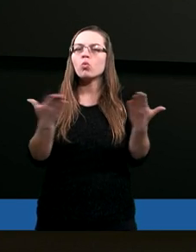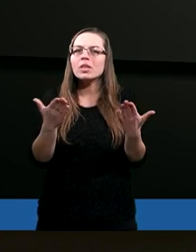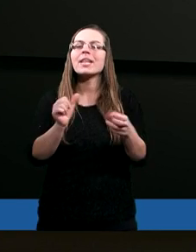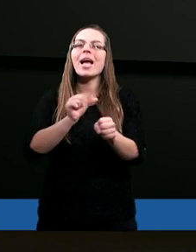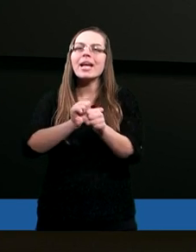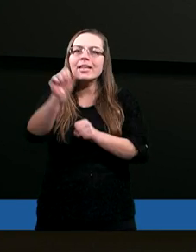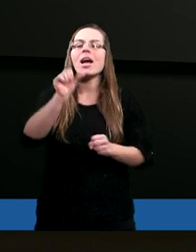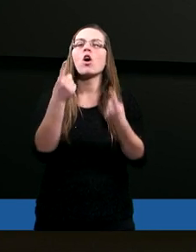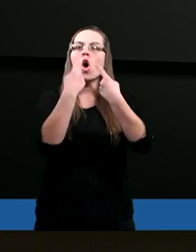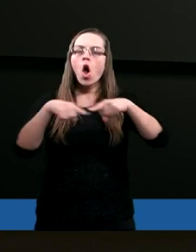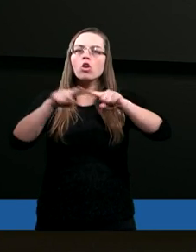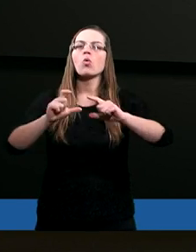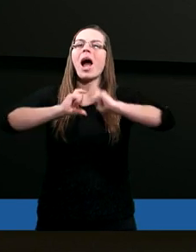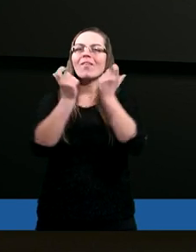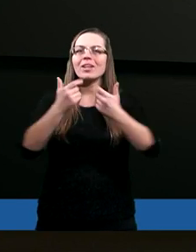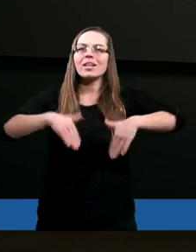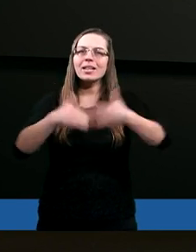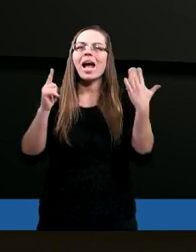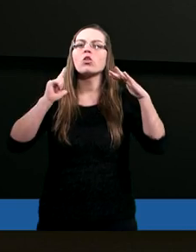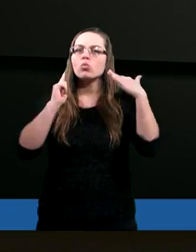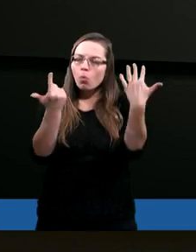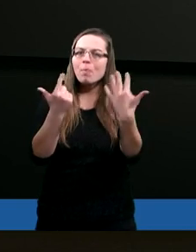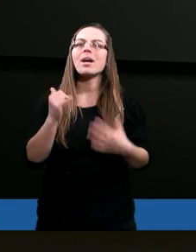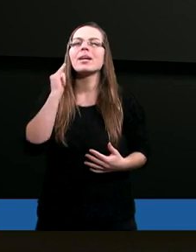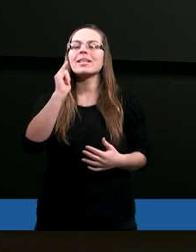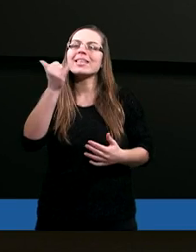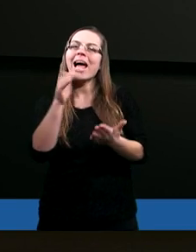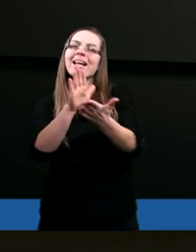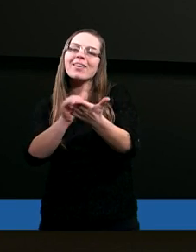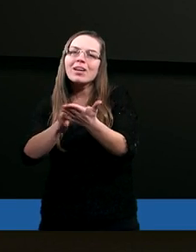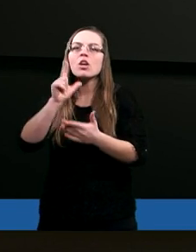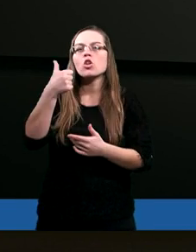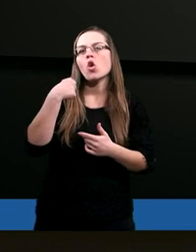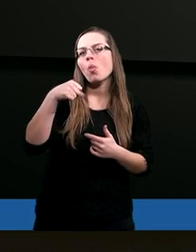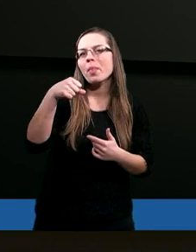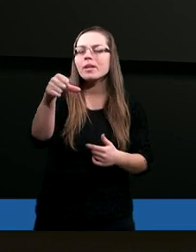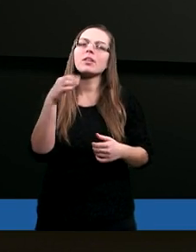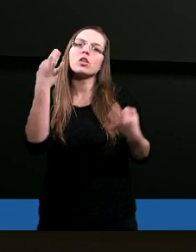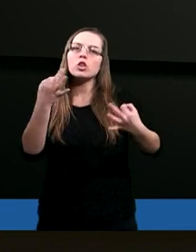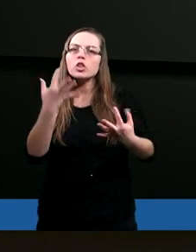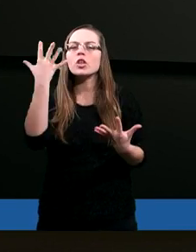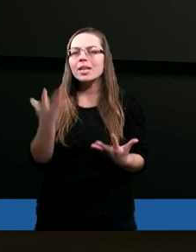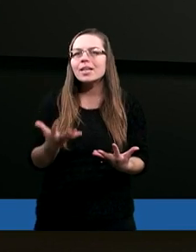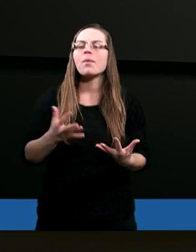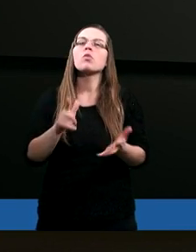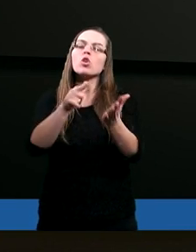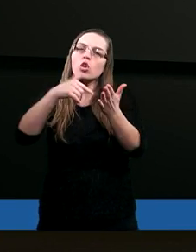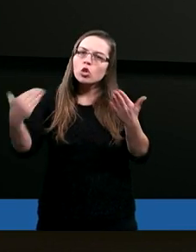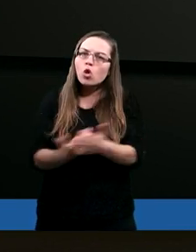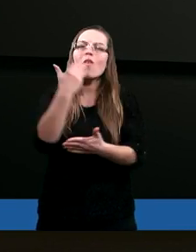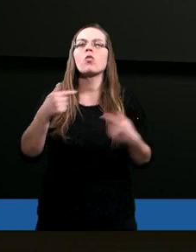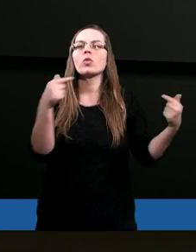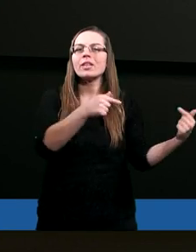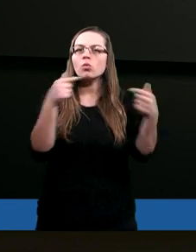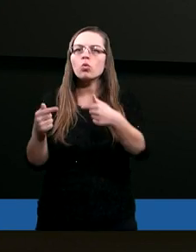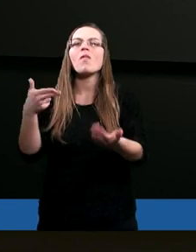Kościół Adwentystów Dnia Siódmego i jak zwykle co tydzień dzisiaj chcemy znowu dyskutować na